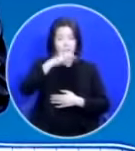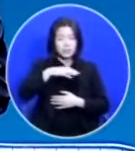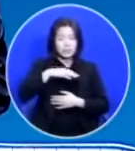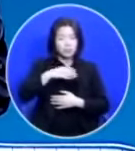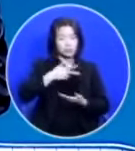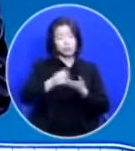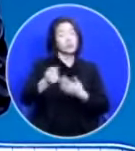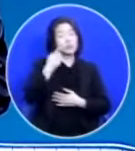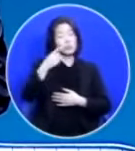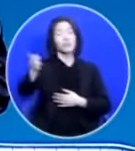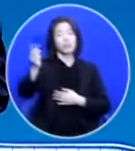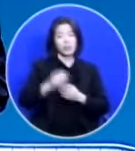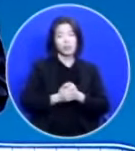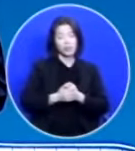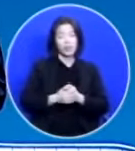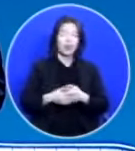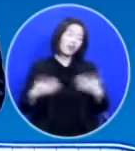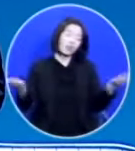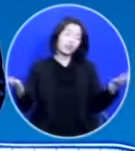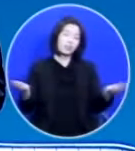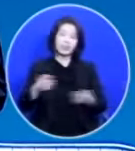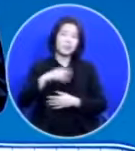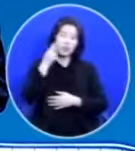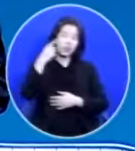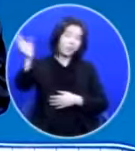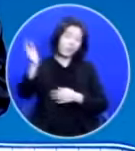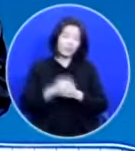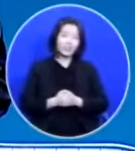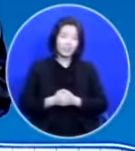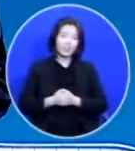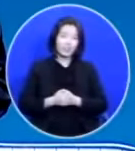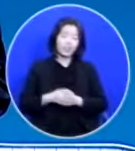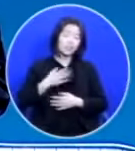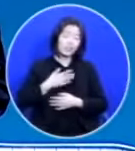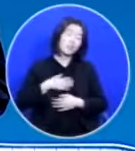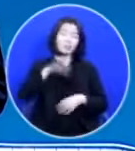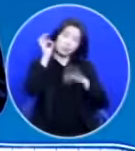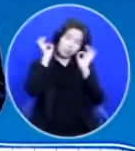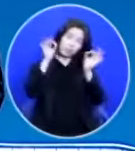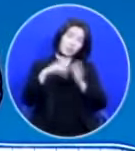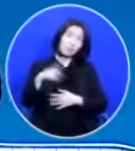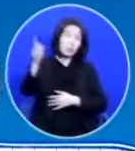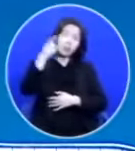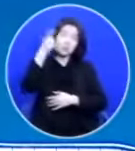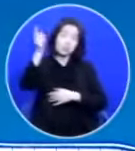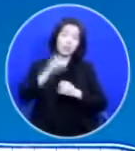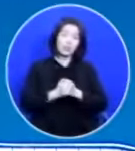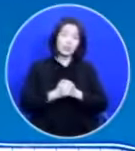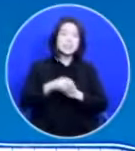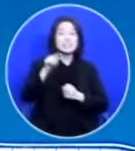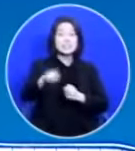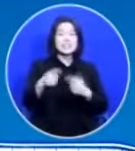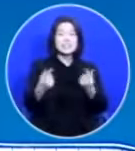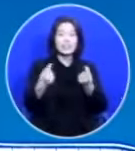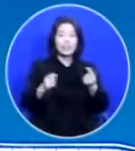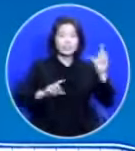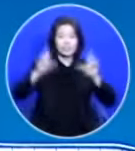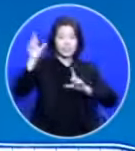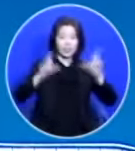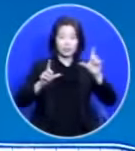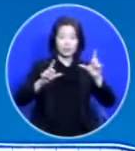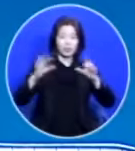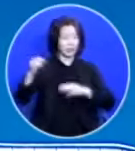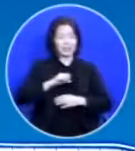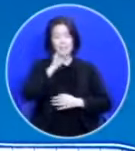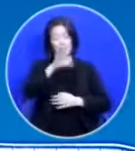한번 해보세요 그러면 정말 제가 한번 볼게요 한번 해보세요 이런 태도를 가지면 안